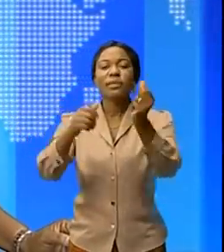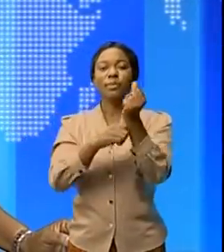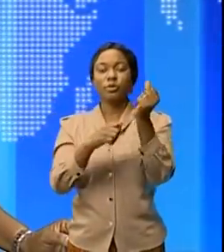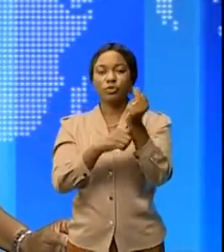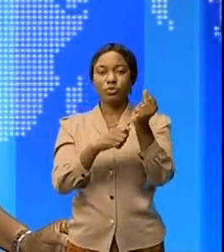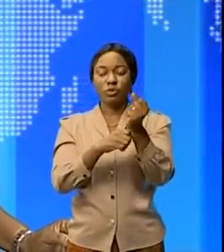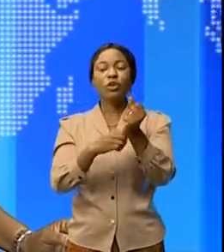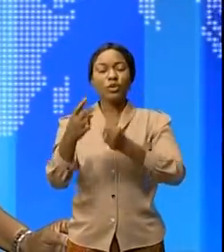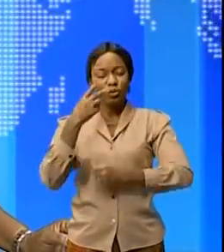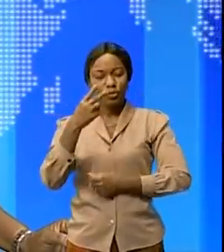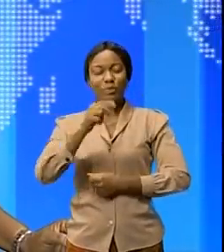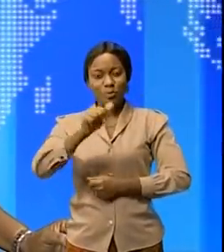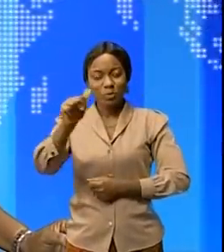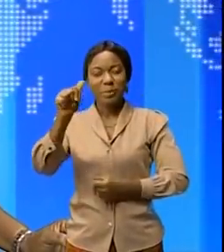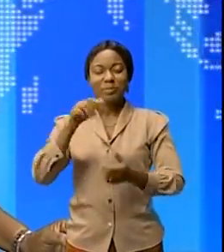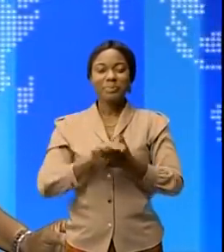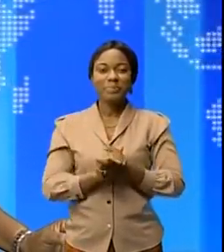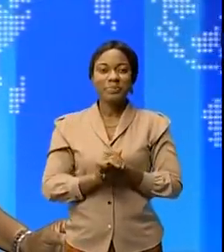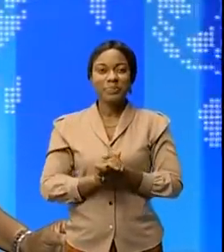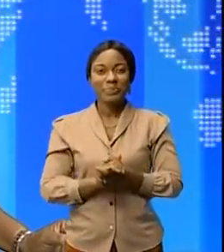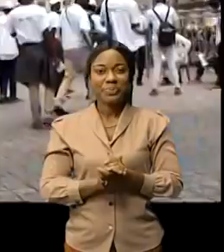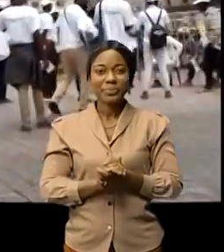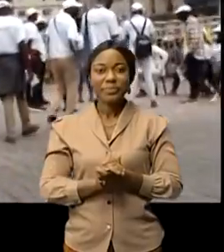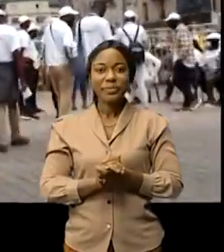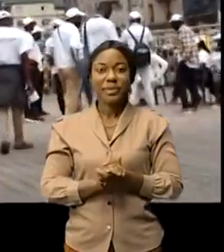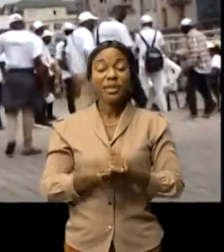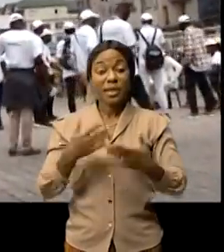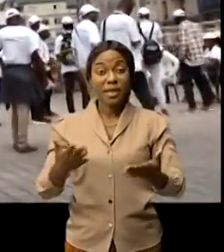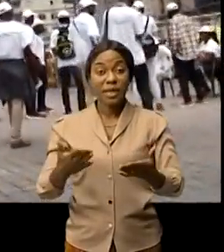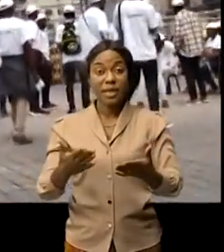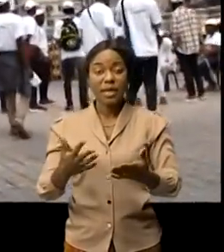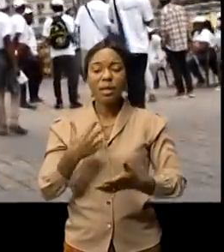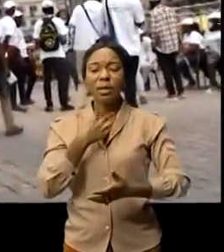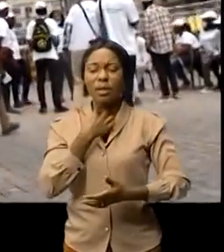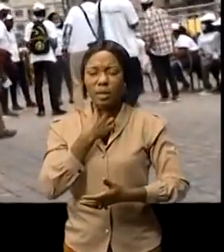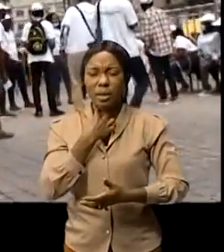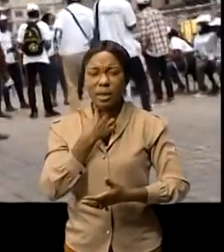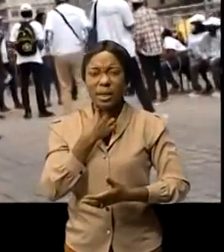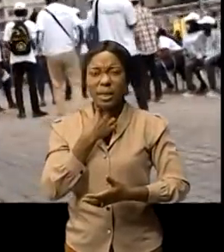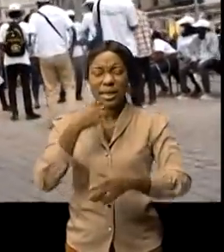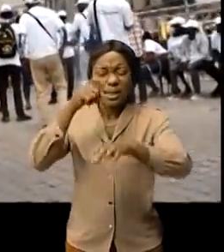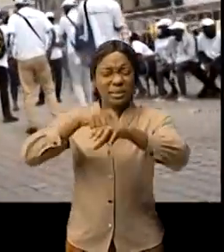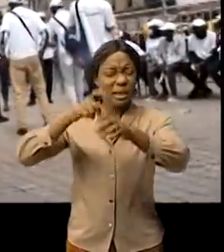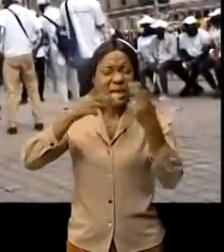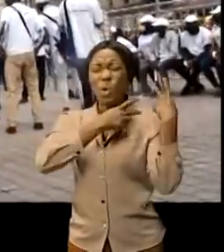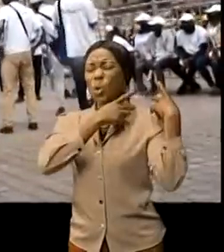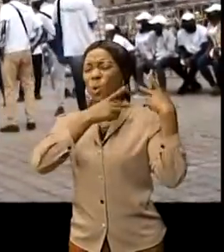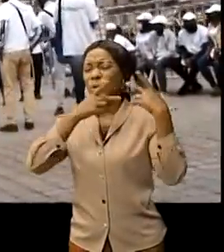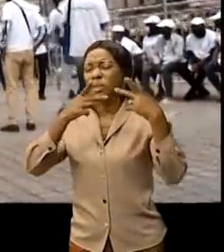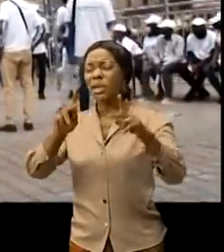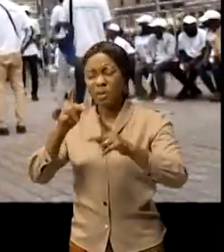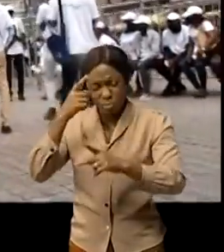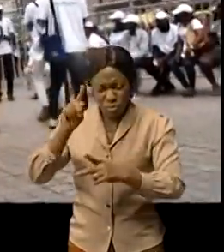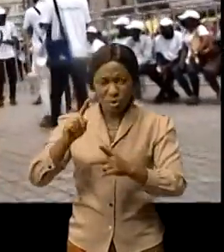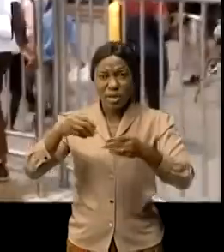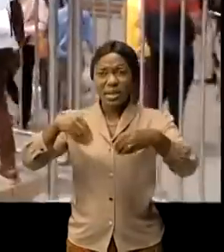personnes et d'Itchala pour le reportage. Il faut empêcher les négriers d'Etat moderne de prospérer sur la fertilité